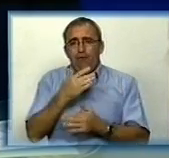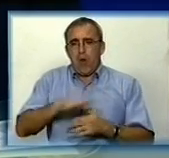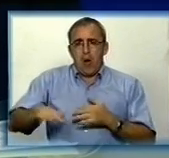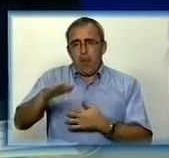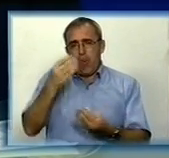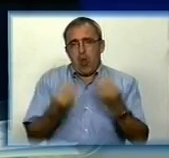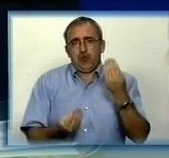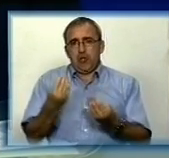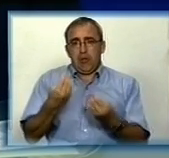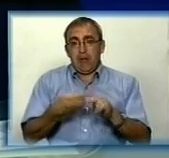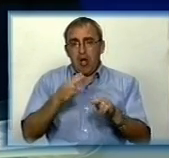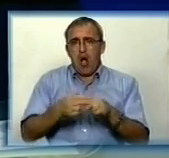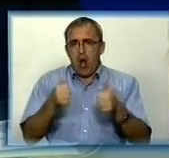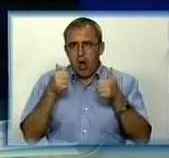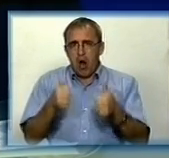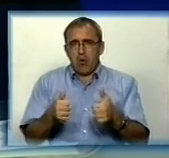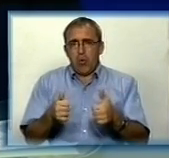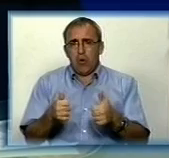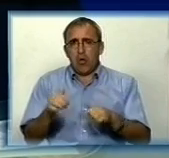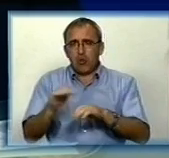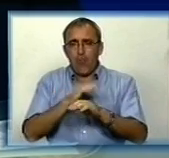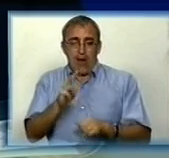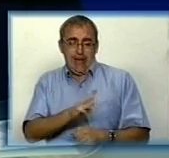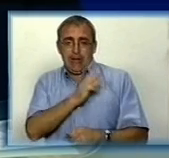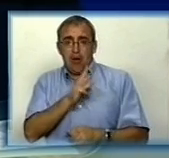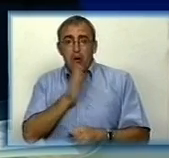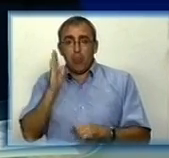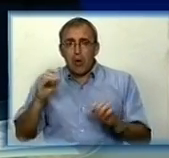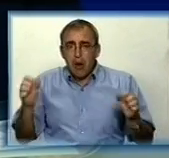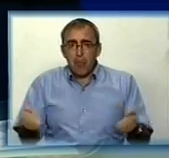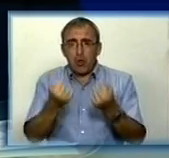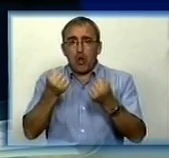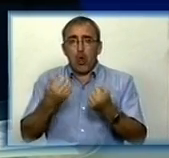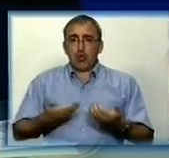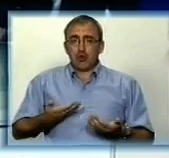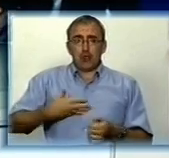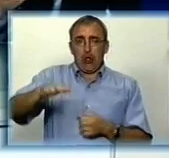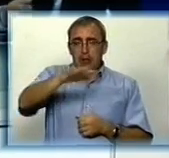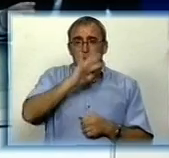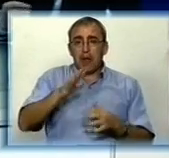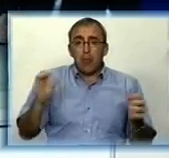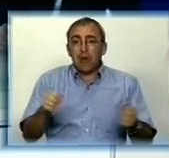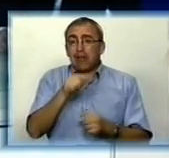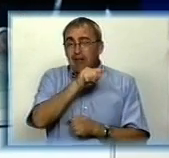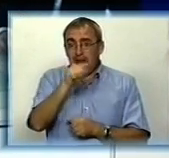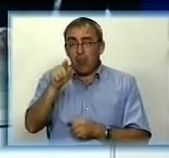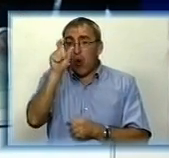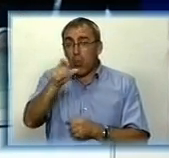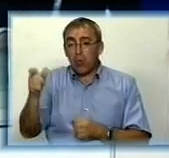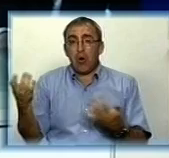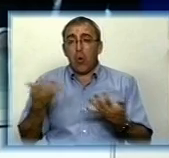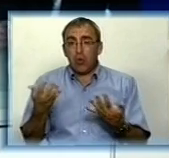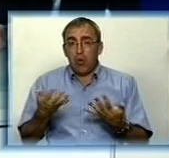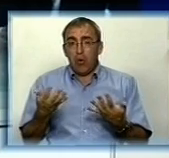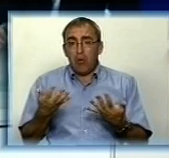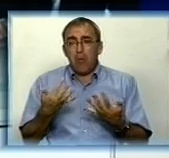Я думаю, що вот така хороша, добра ініціатива буде підтримана і жителям, буде підтримана і тими людьми, які